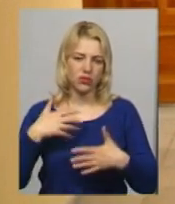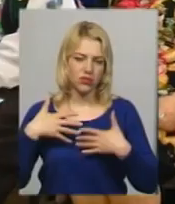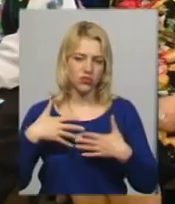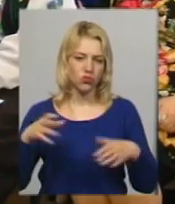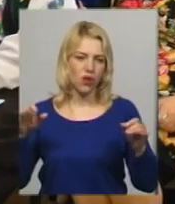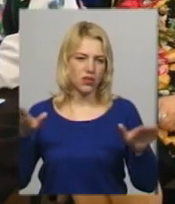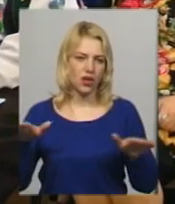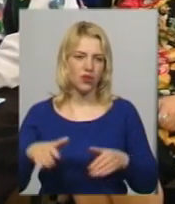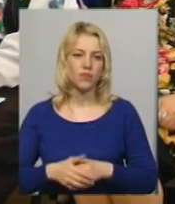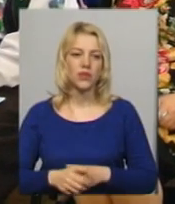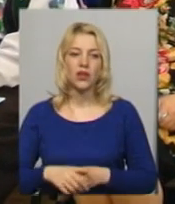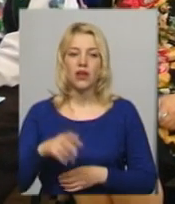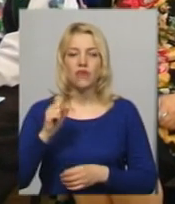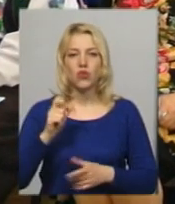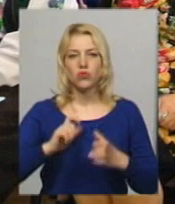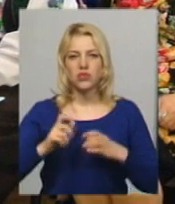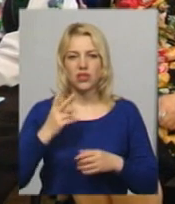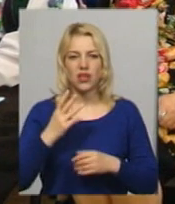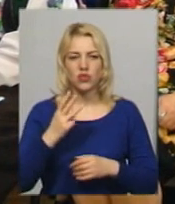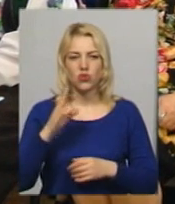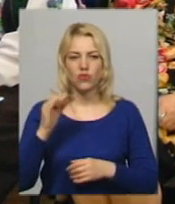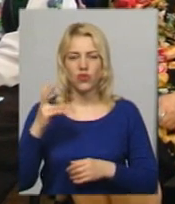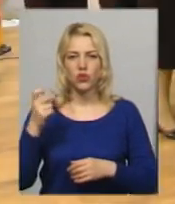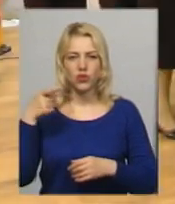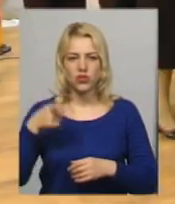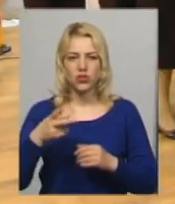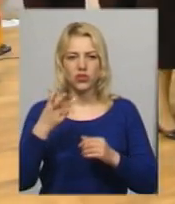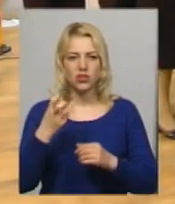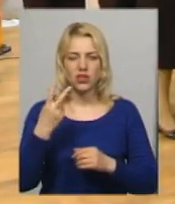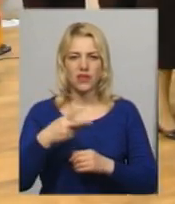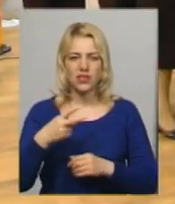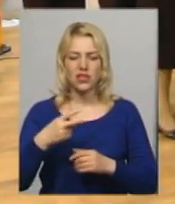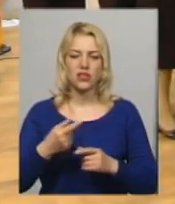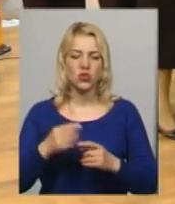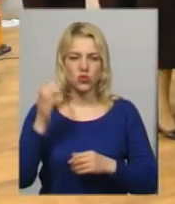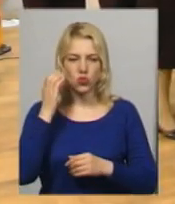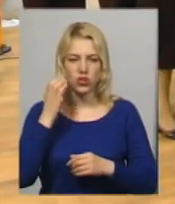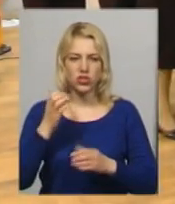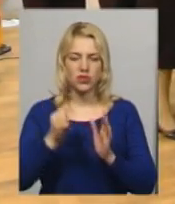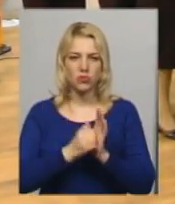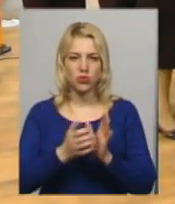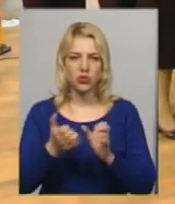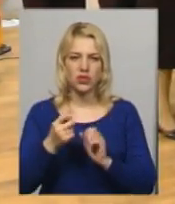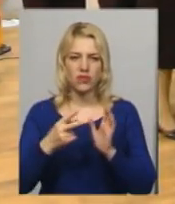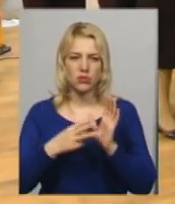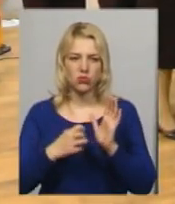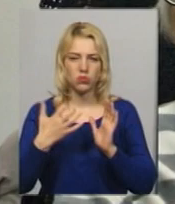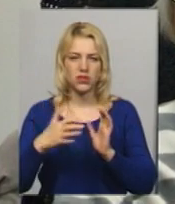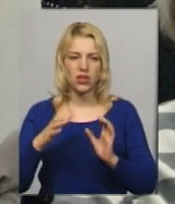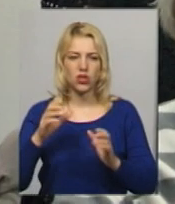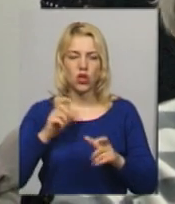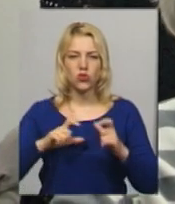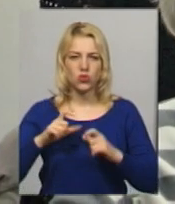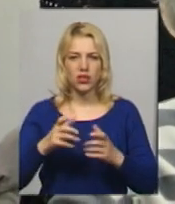крилах. В університеті третього віку 1320 слухавчів. З них дипломи сьогодні отримали 850. Знання студенти